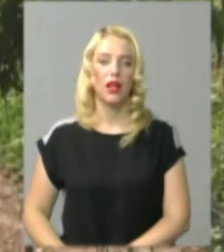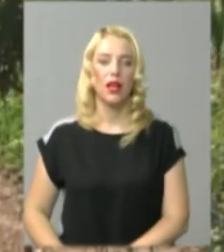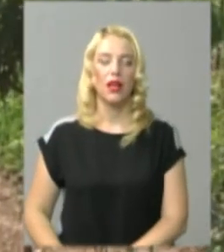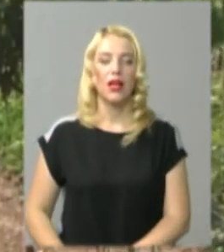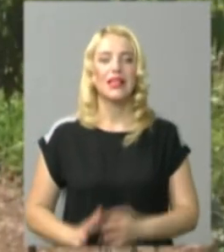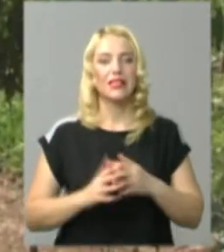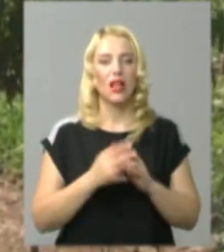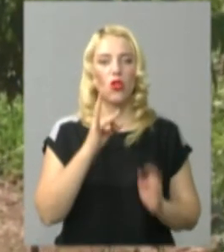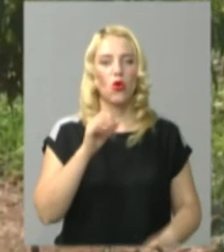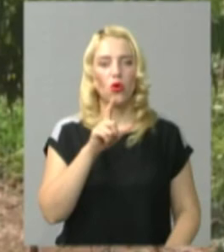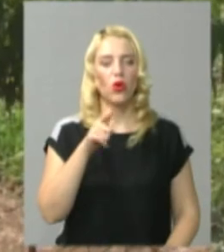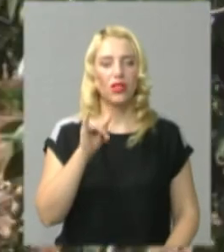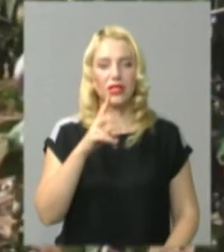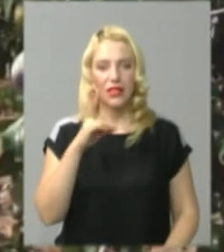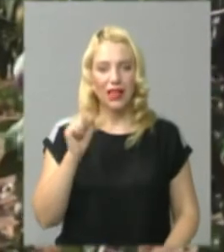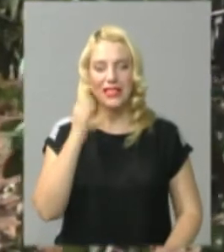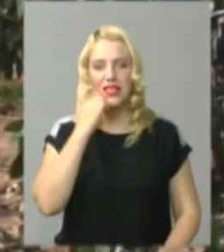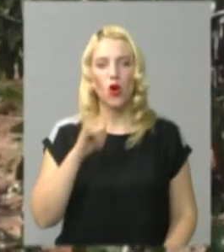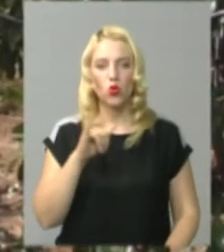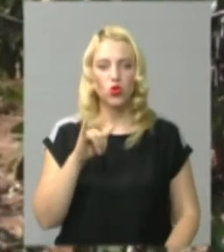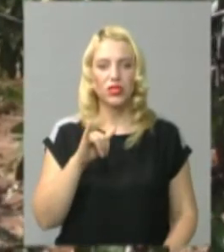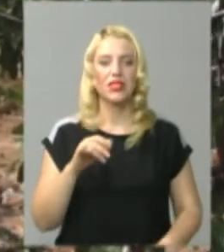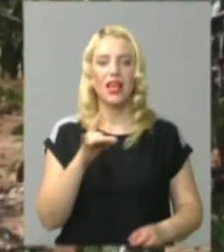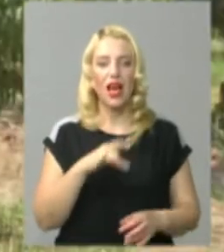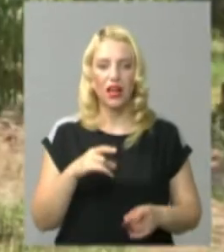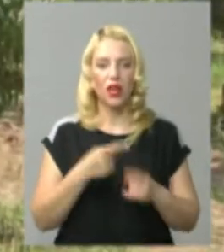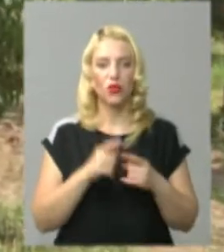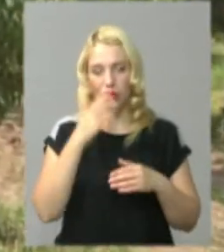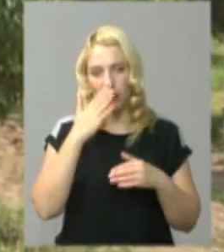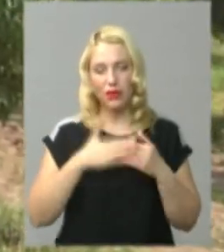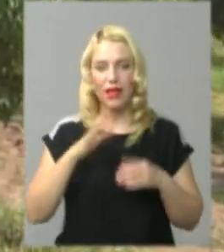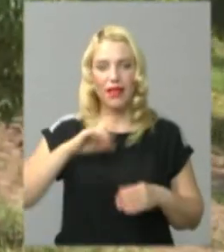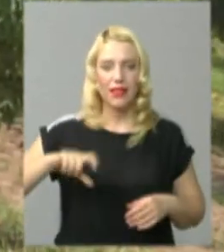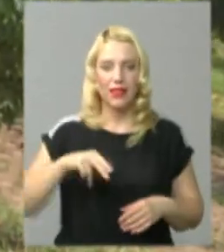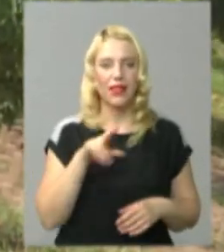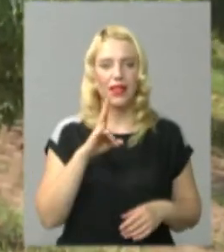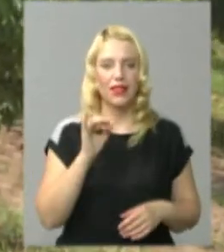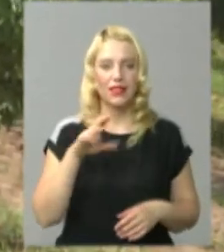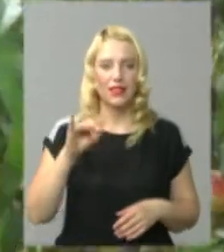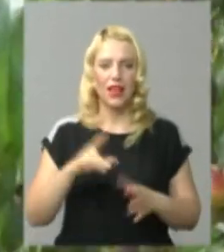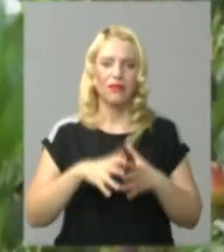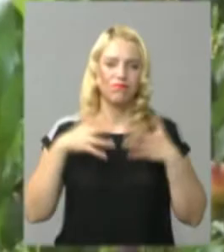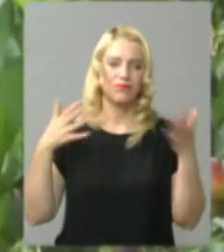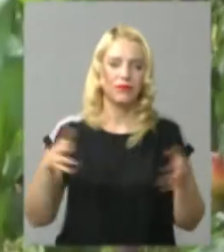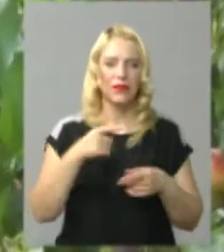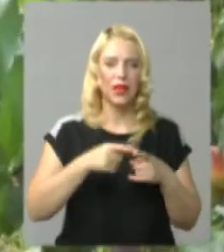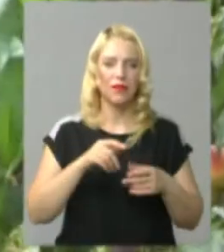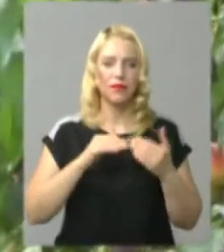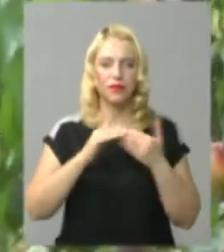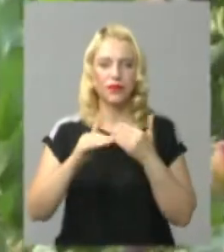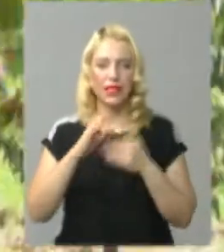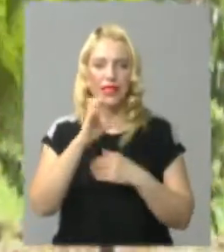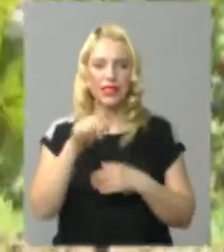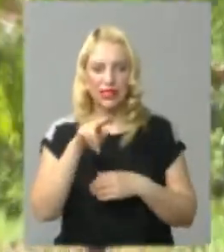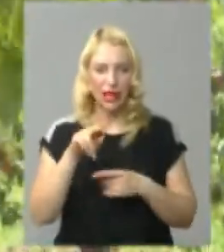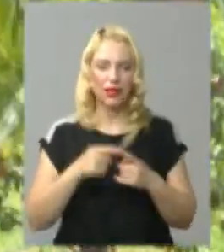Село Рогізна розташоване у Старушицькому районі. Тут, неподалік річки Дністер, розкинулася плантація персиків. За словами її власника